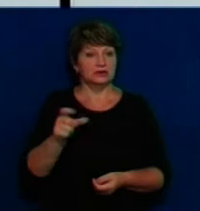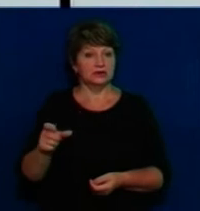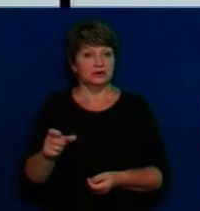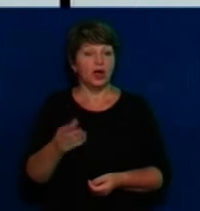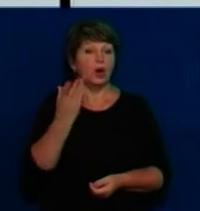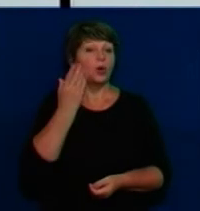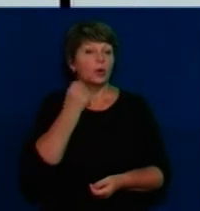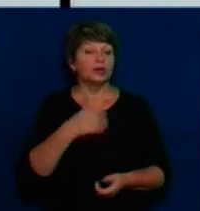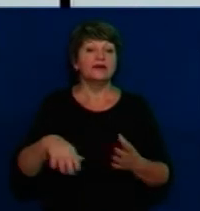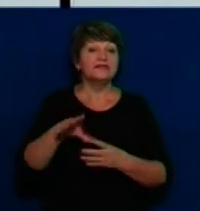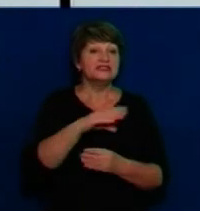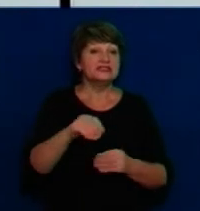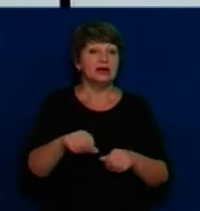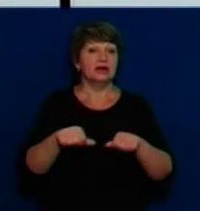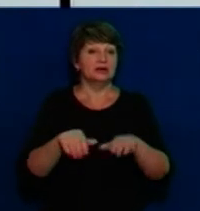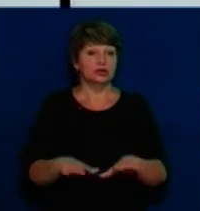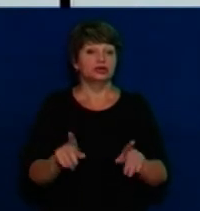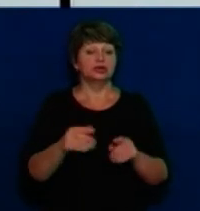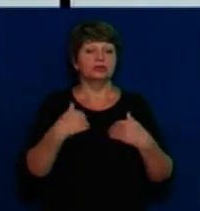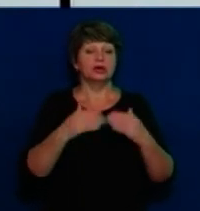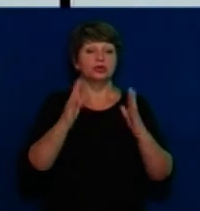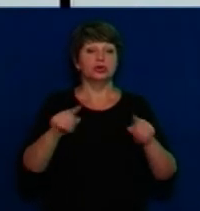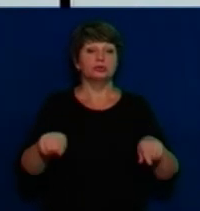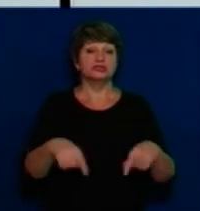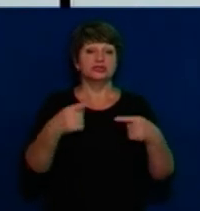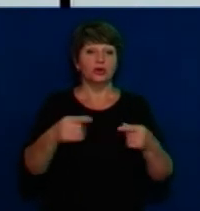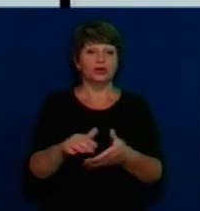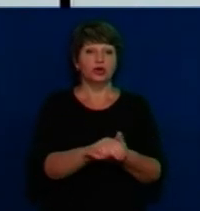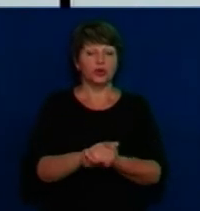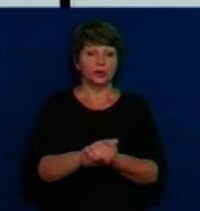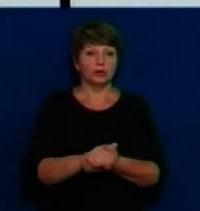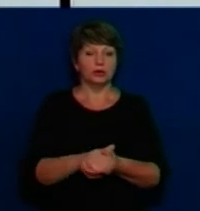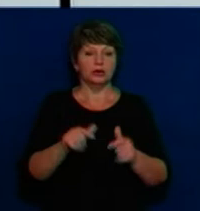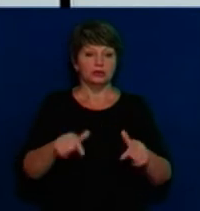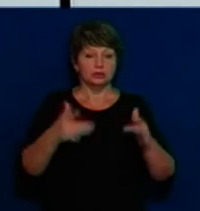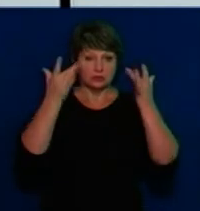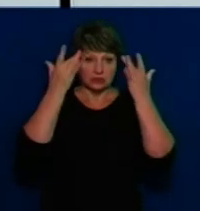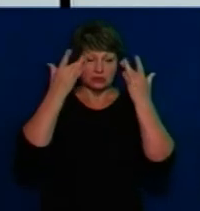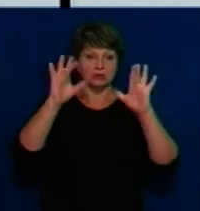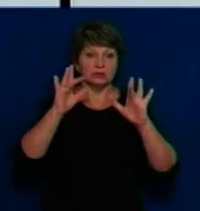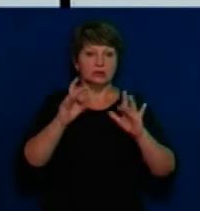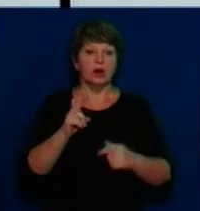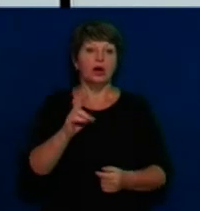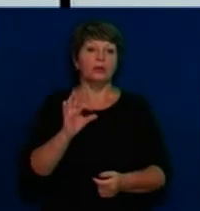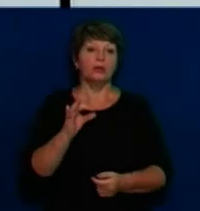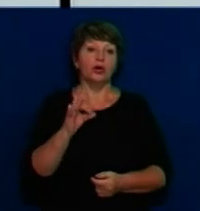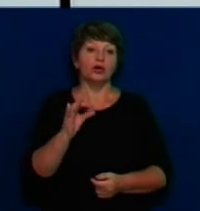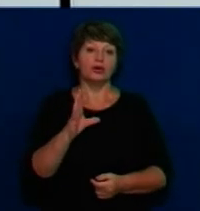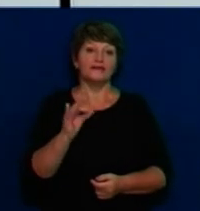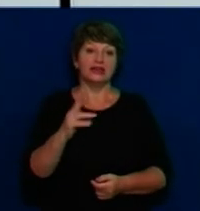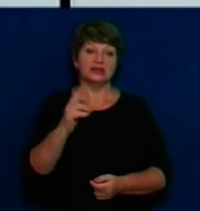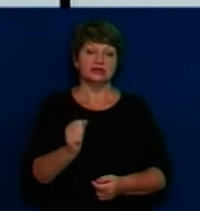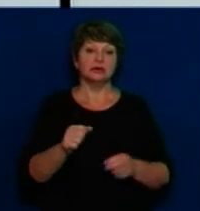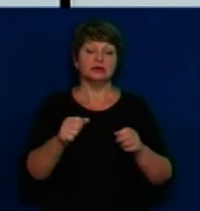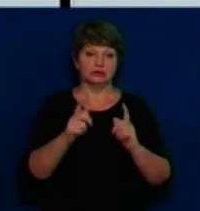коли вже всі вирішили, що ми будемо створювати громаду, тут неочікувано. Боровиця нам подала пропозицію до нас